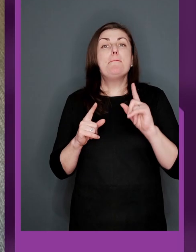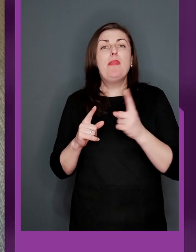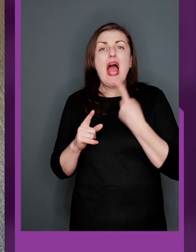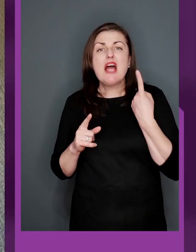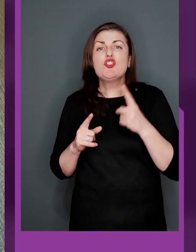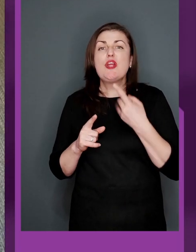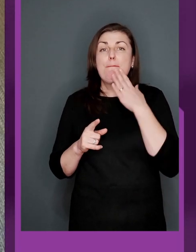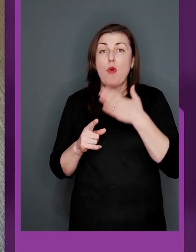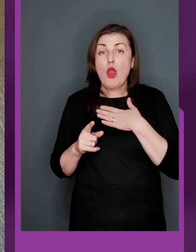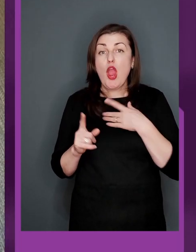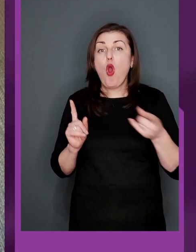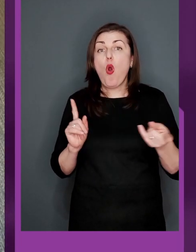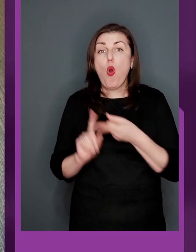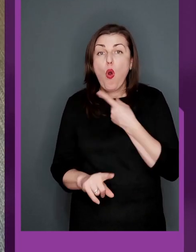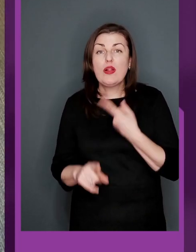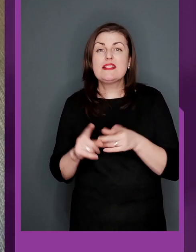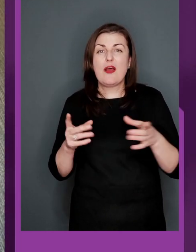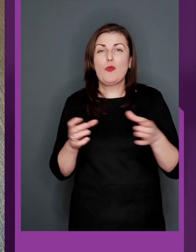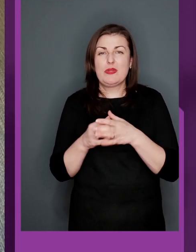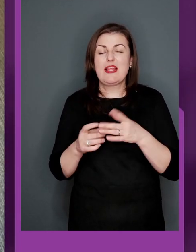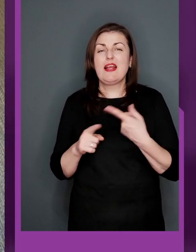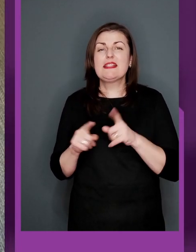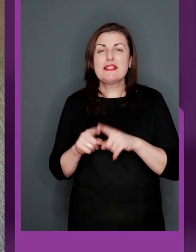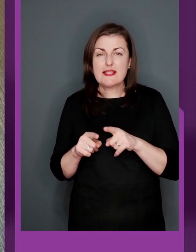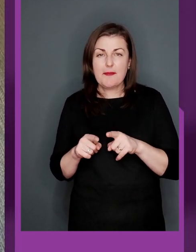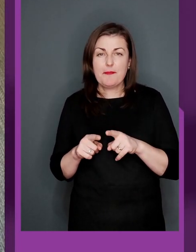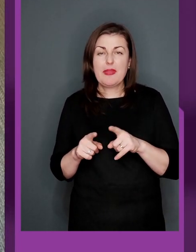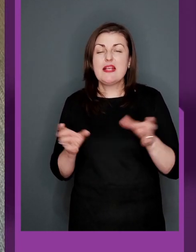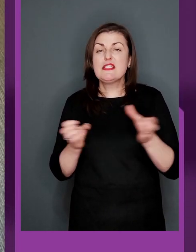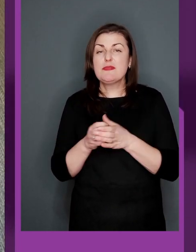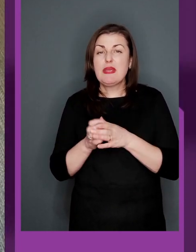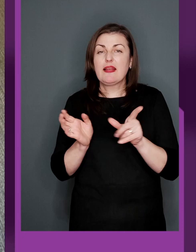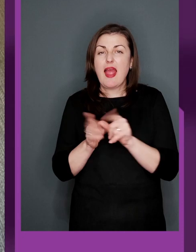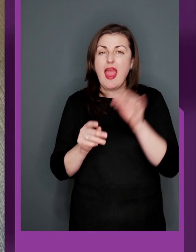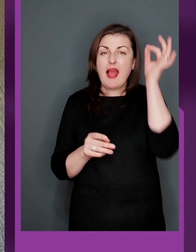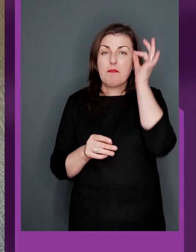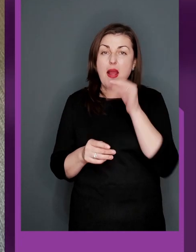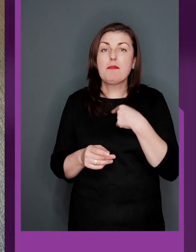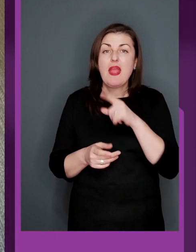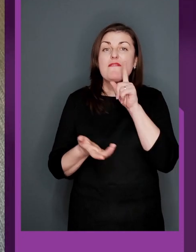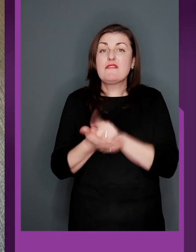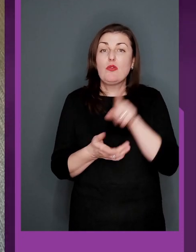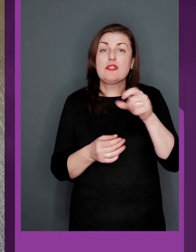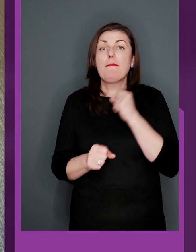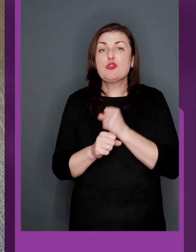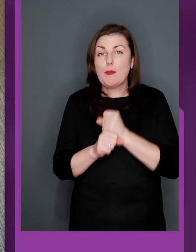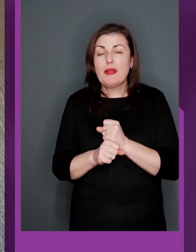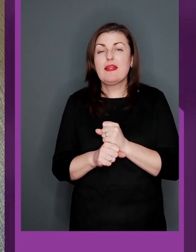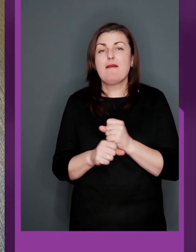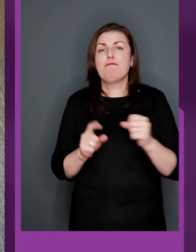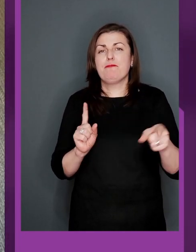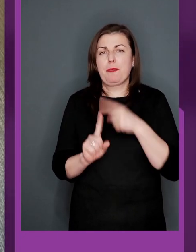Ну, перші мої голи, це в груповій стадії, це збірної Германії, мені вдалося там